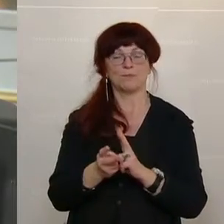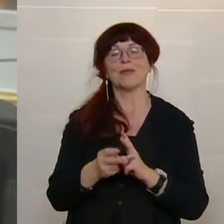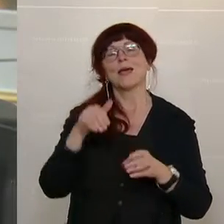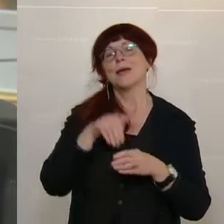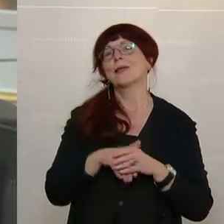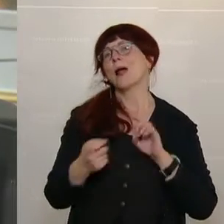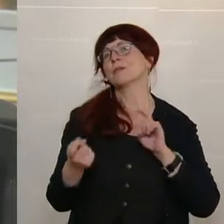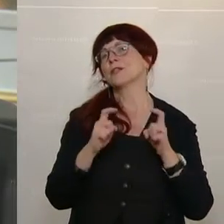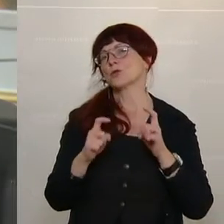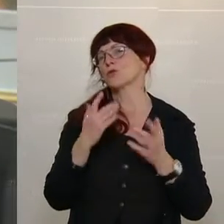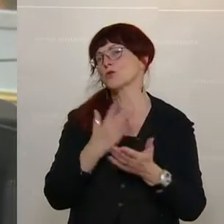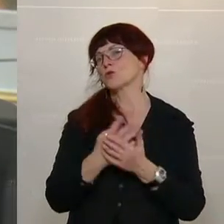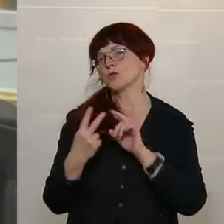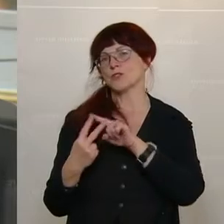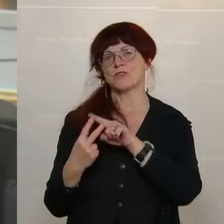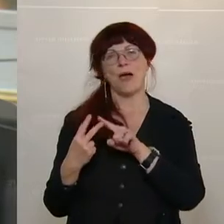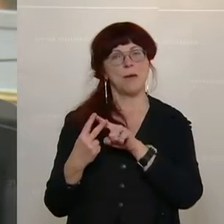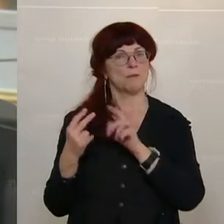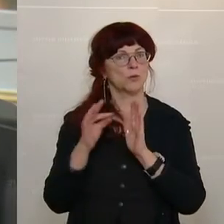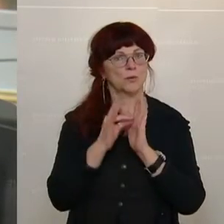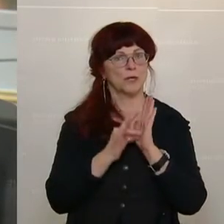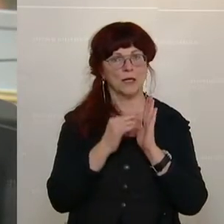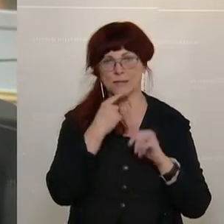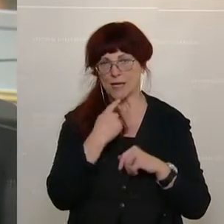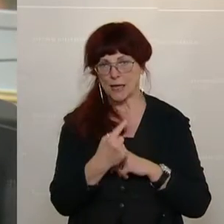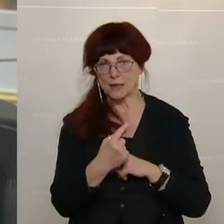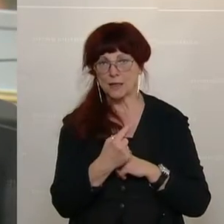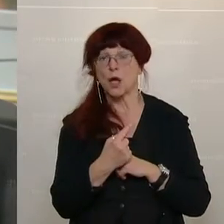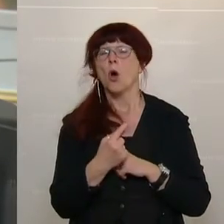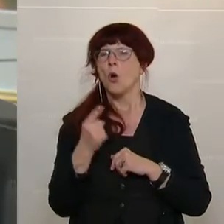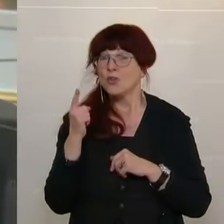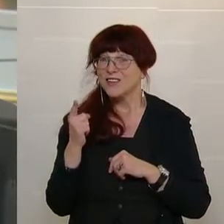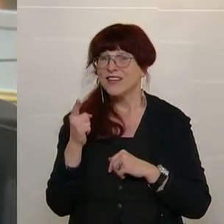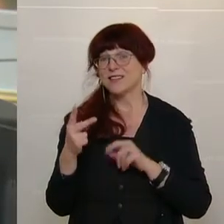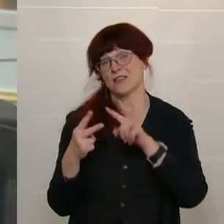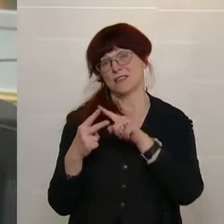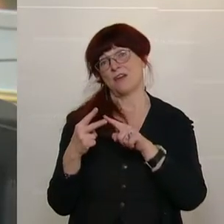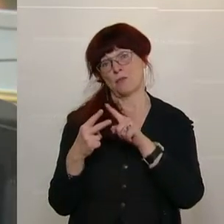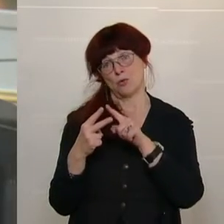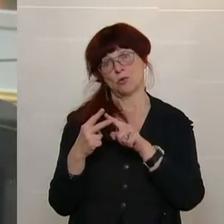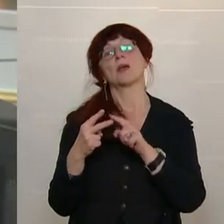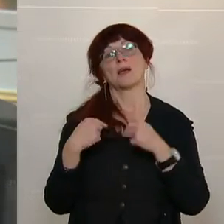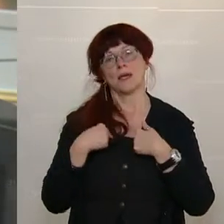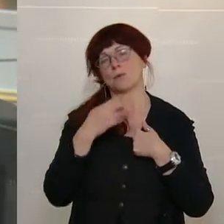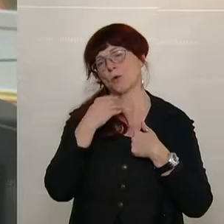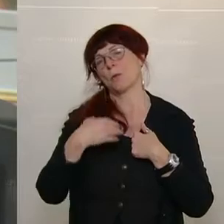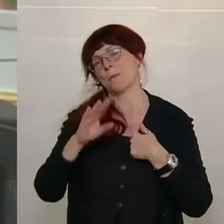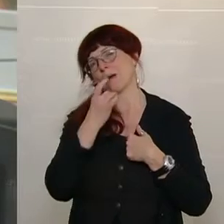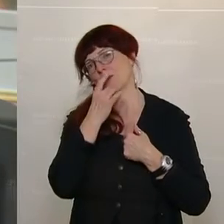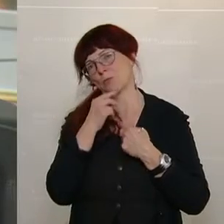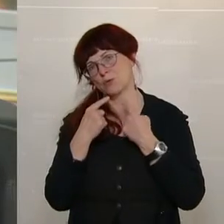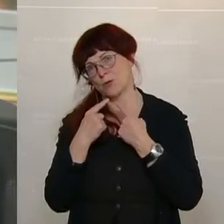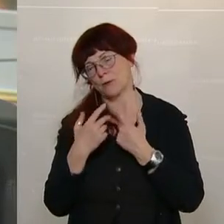wurden schon zwei Punkte angesprochen. Und ich möchte nur diese zentralen Punkte, auf diese möchte ich jetzt eingehen.